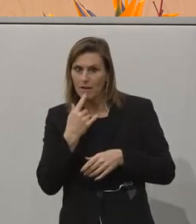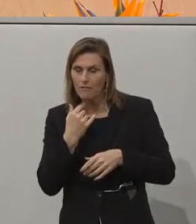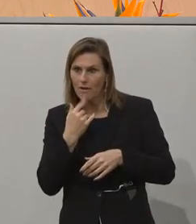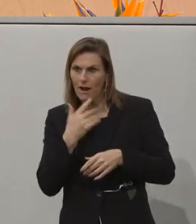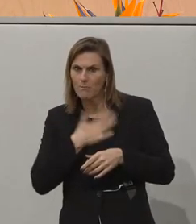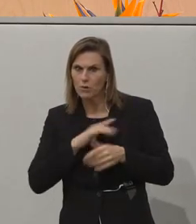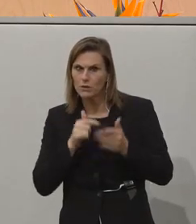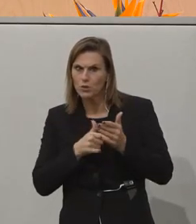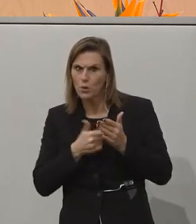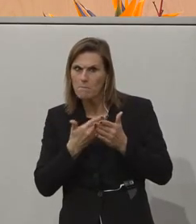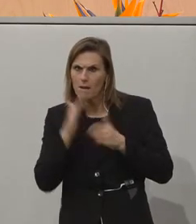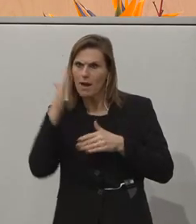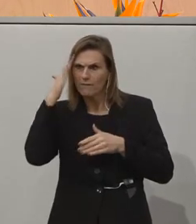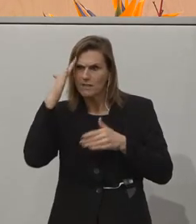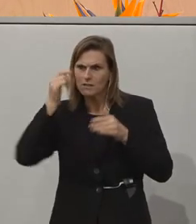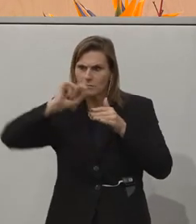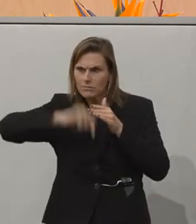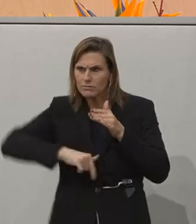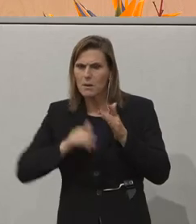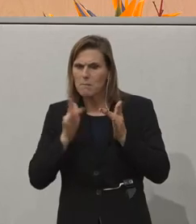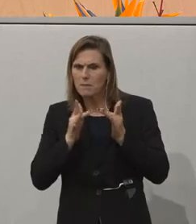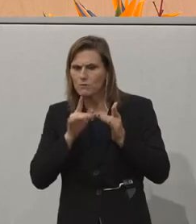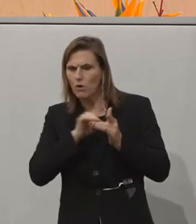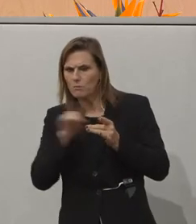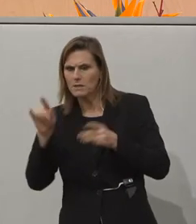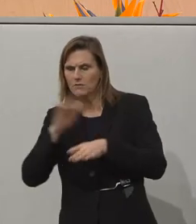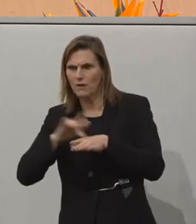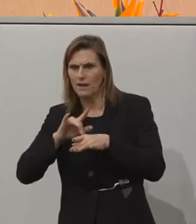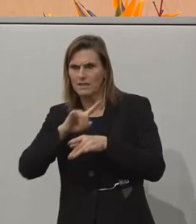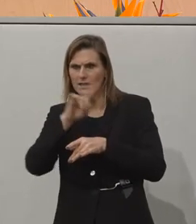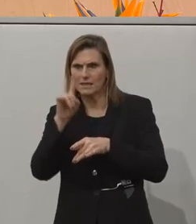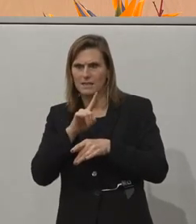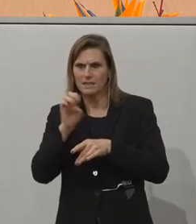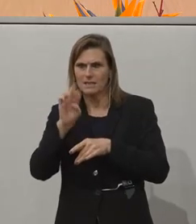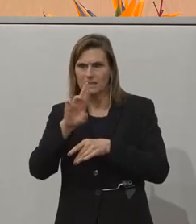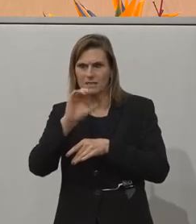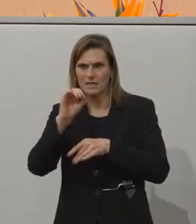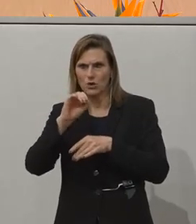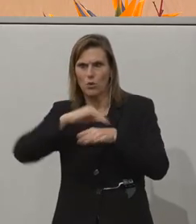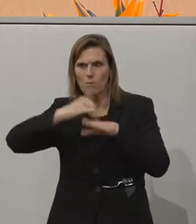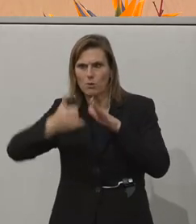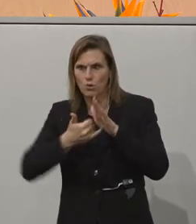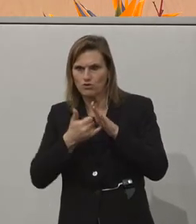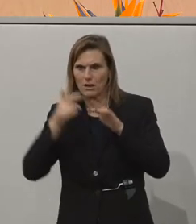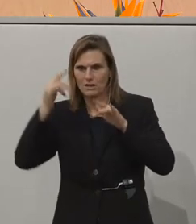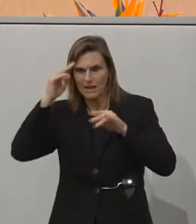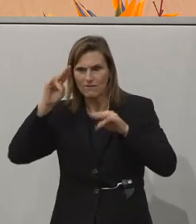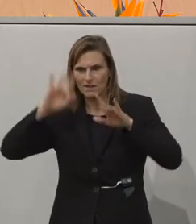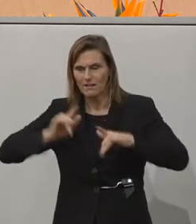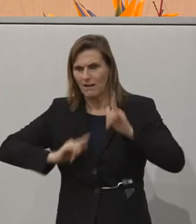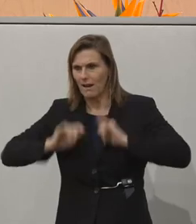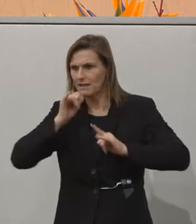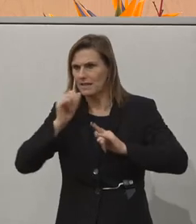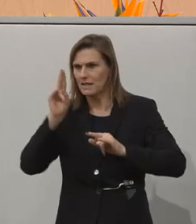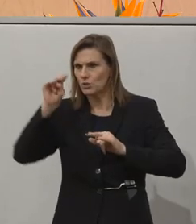vertiefen möchten, ab Mittwoch bis Freitag findet die Zero Project Conference in Wien statt. Wie schon gesagt, leider nicht in der